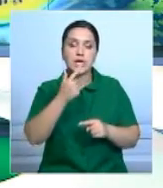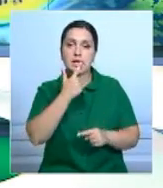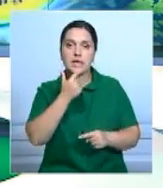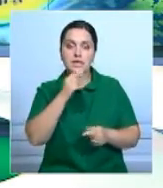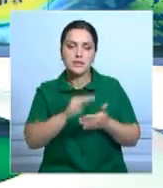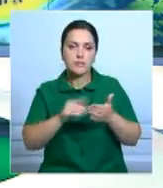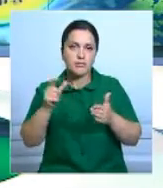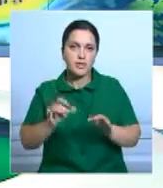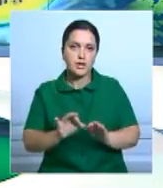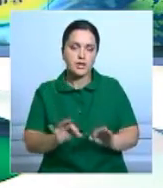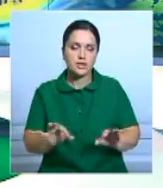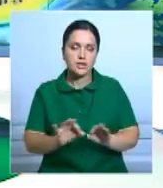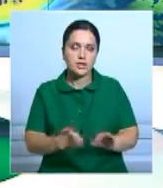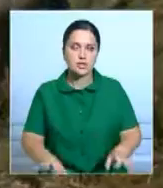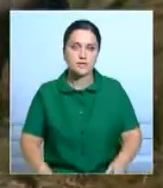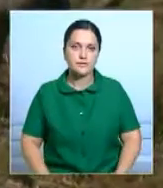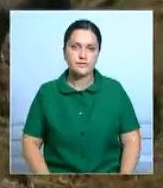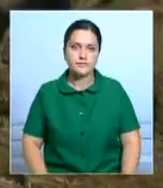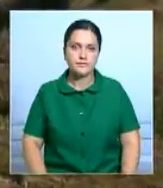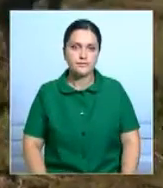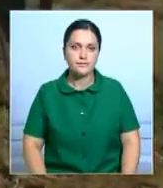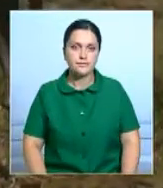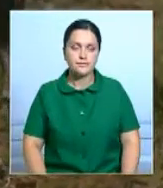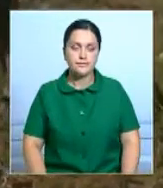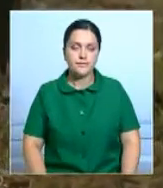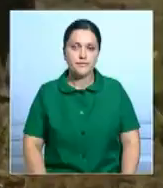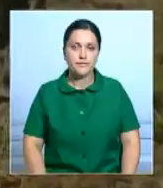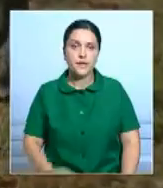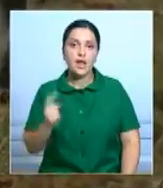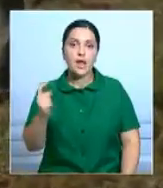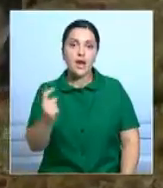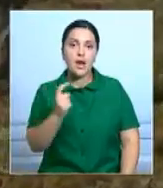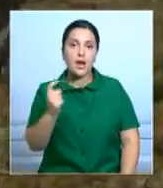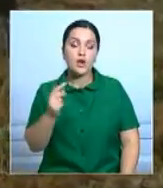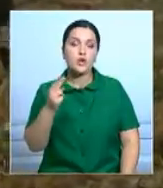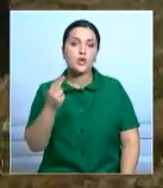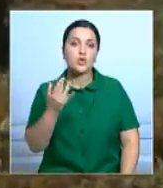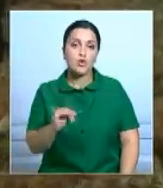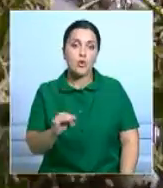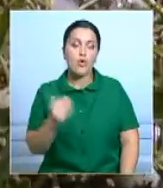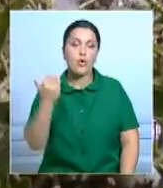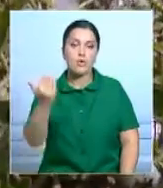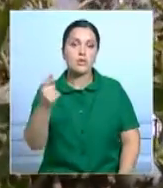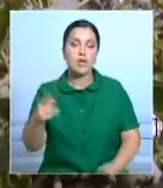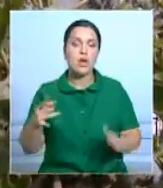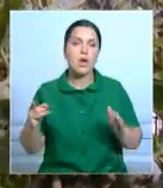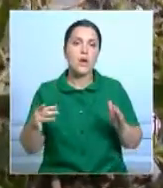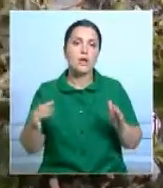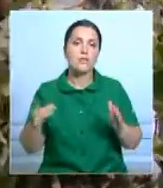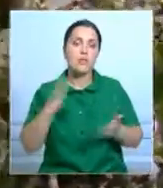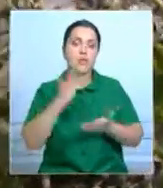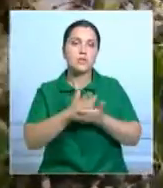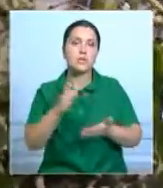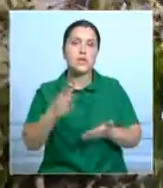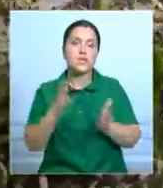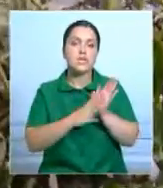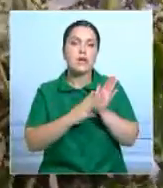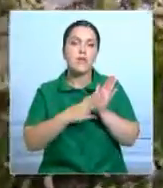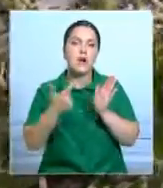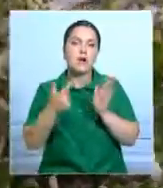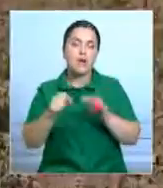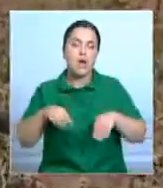узнала Наталья Строкова. В хозяйстве Виктора Цоя арбуз – ведущая культура. Она занимает 9 гектаров.